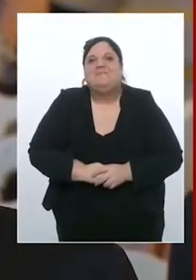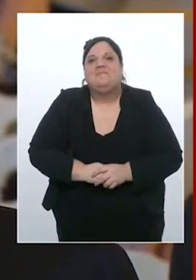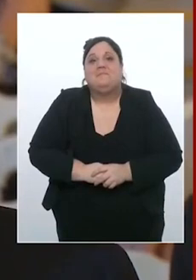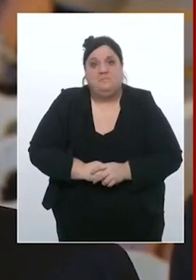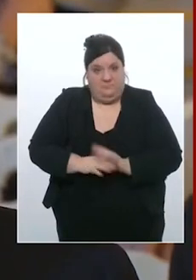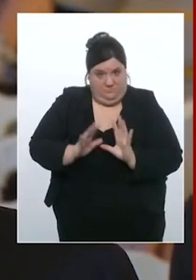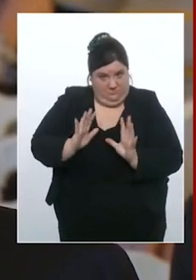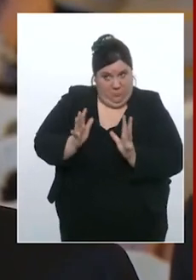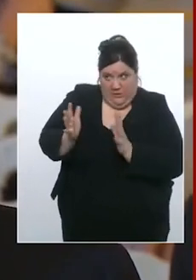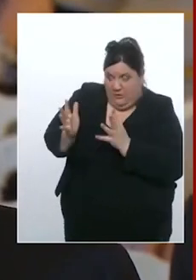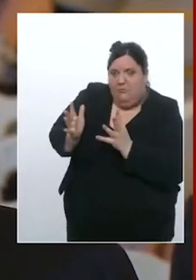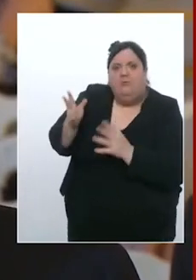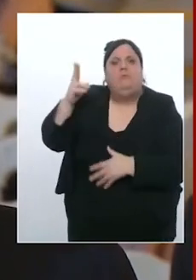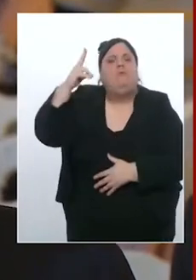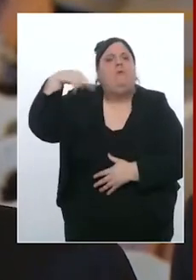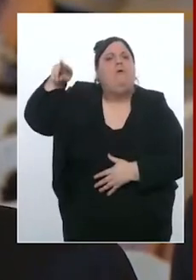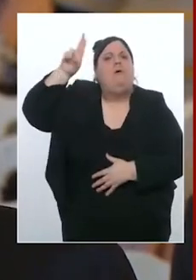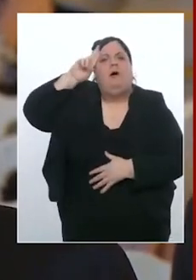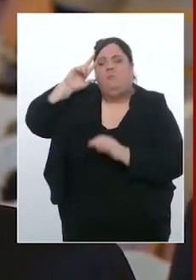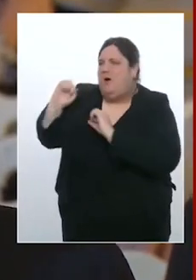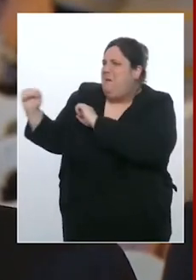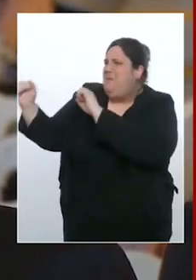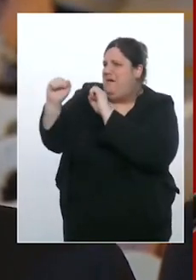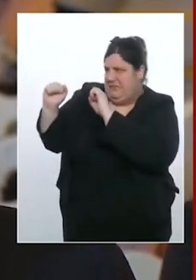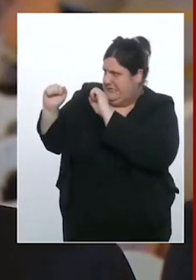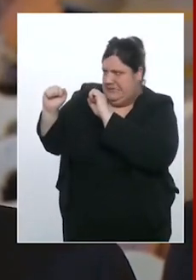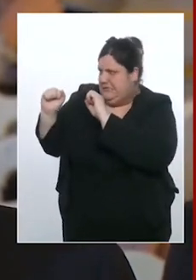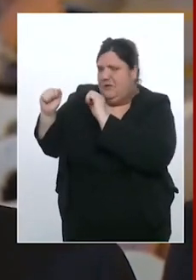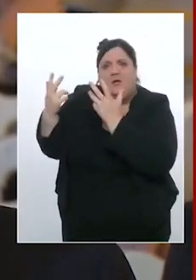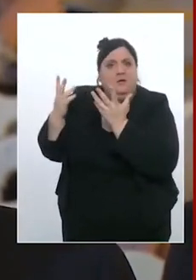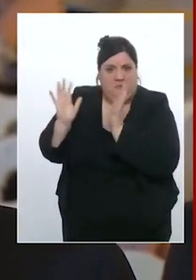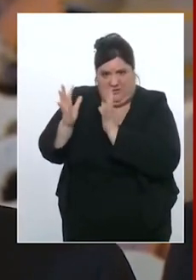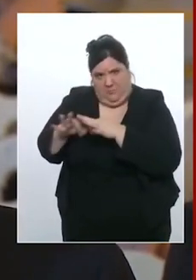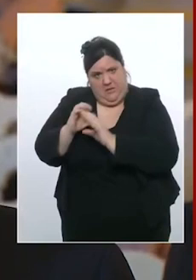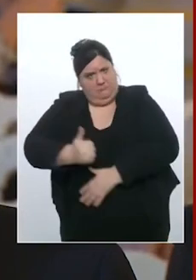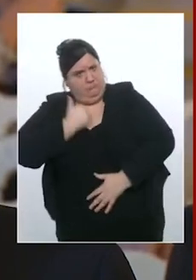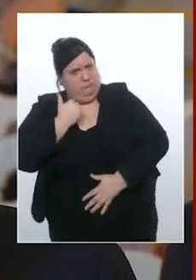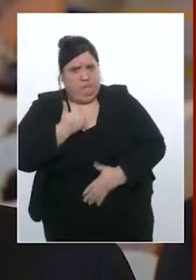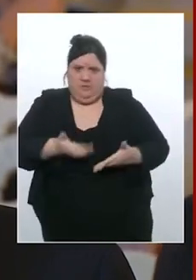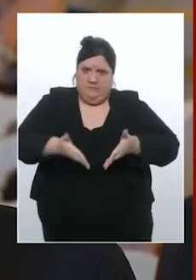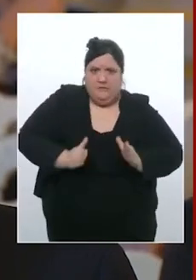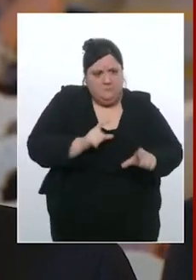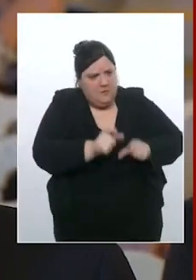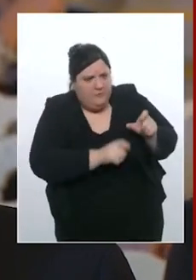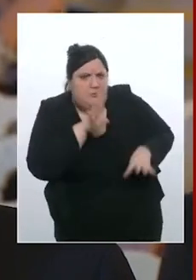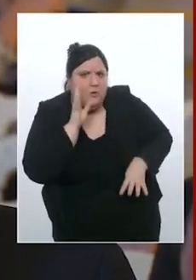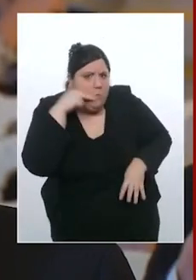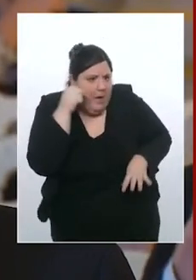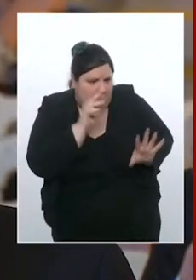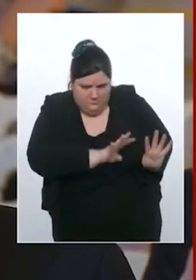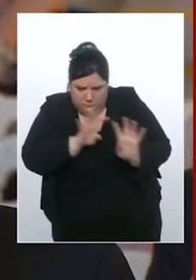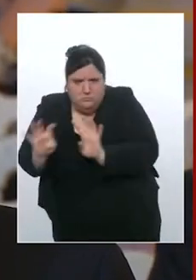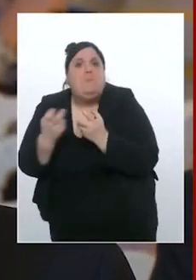des autres au niveau européen ? Est-ce que, par exemple, la Pologne pourrait envisager de le faire ? Est-il possible de la retenir dans ce cas-là ? Et est-ce que c'était